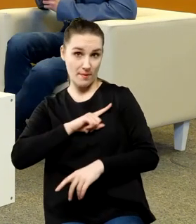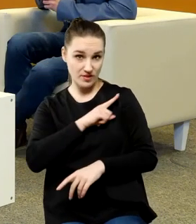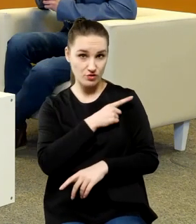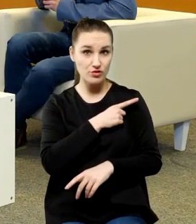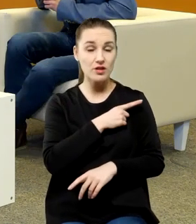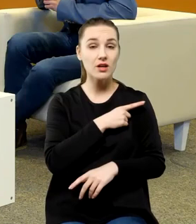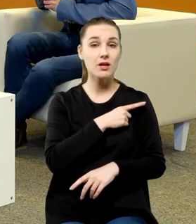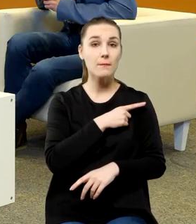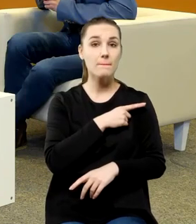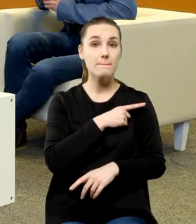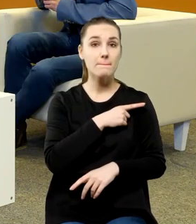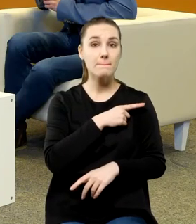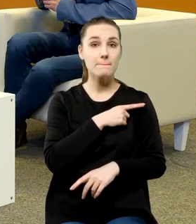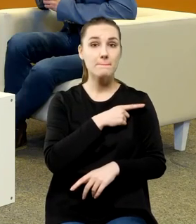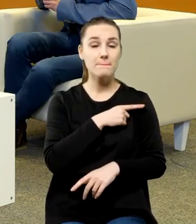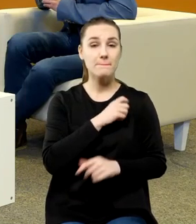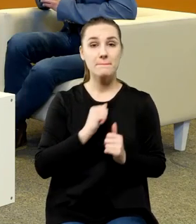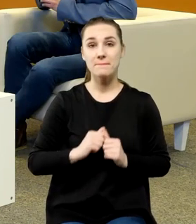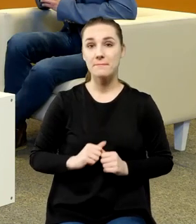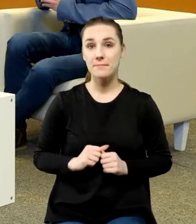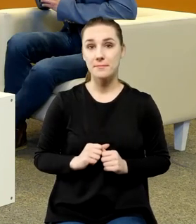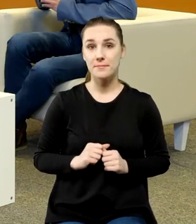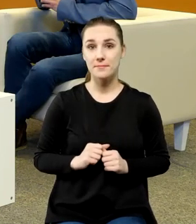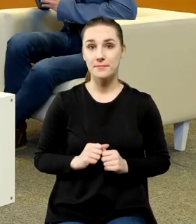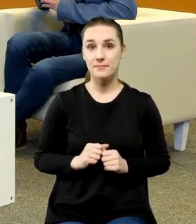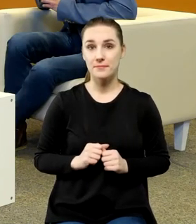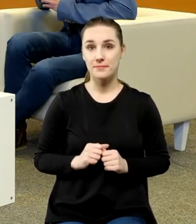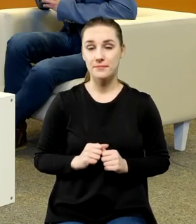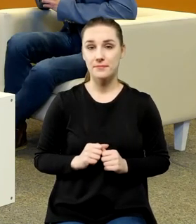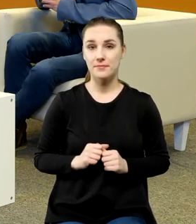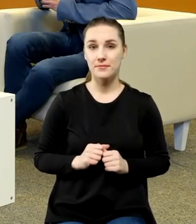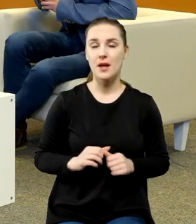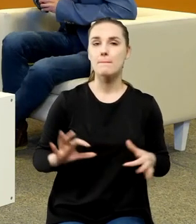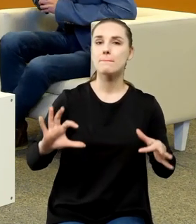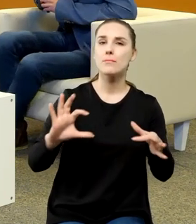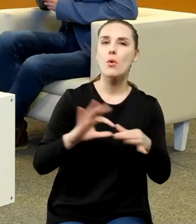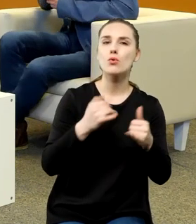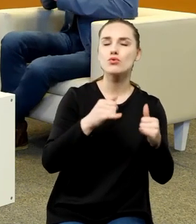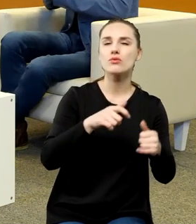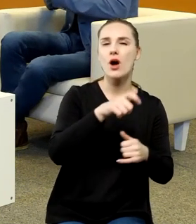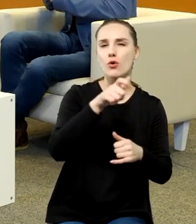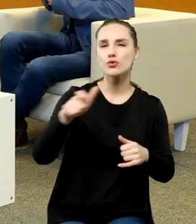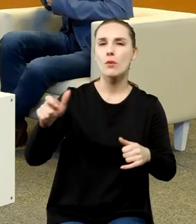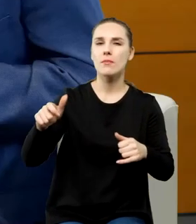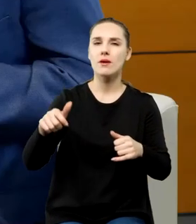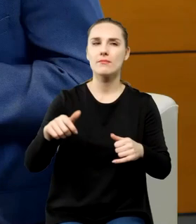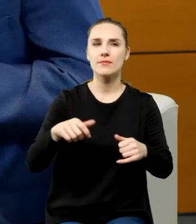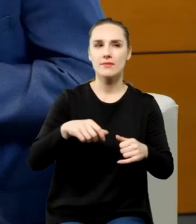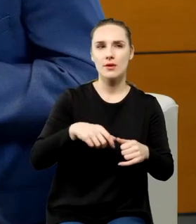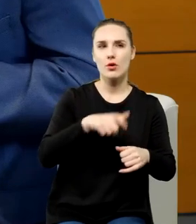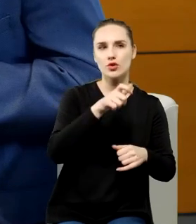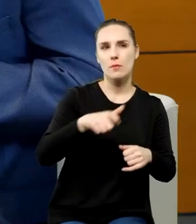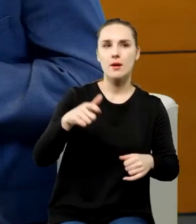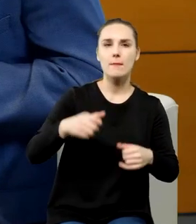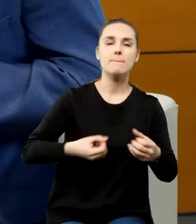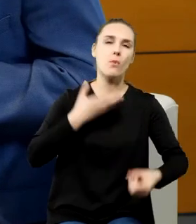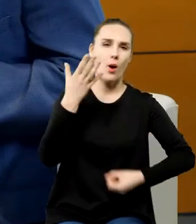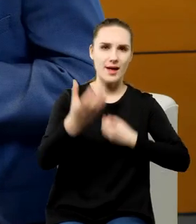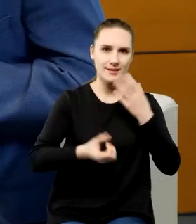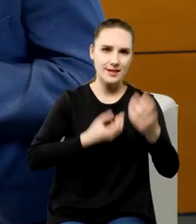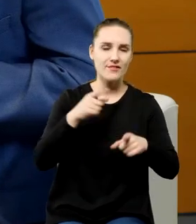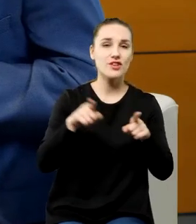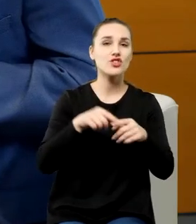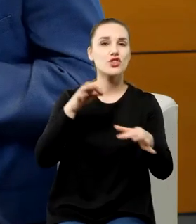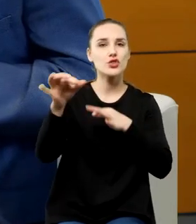zostaje zestawiony w jakiś sposób z wieszczami, czy tymi postaciami właśnie półmitycznymi w historii